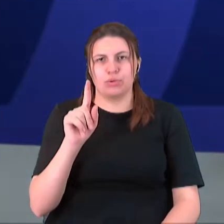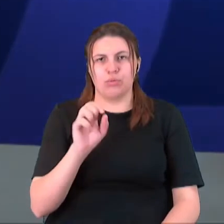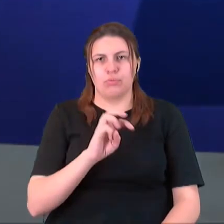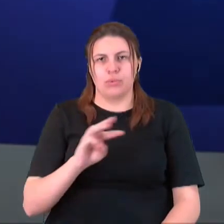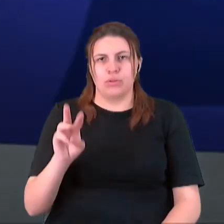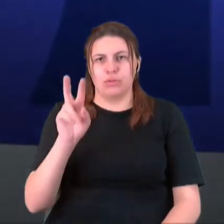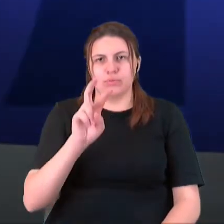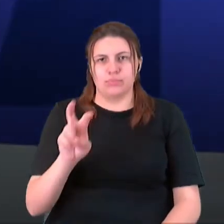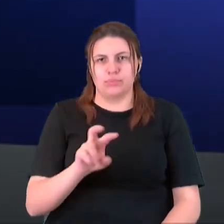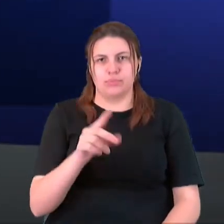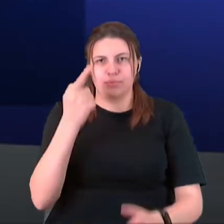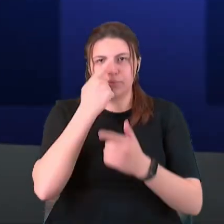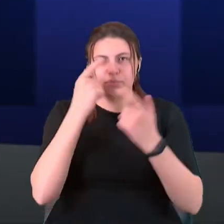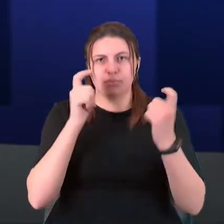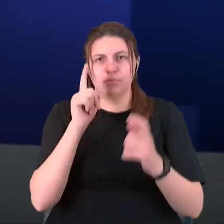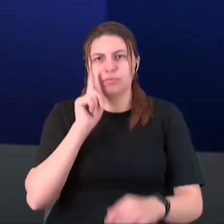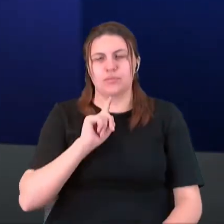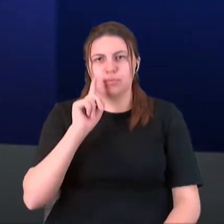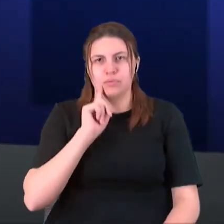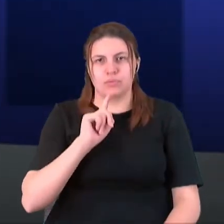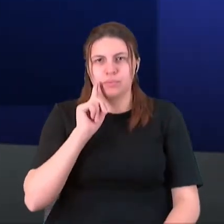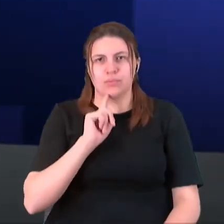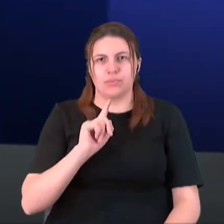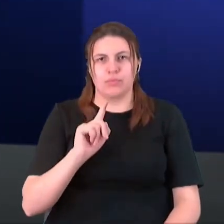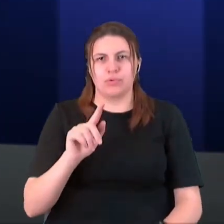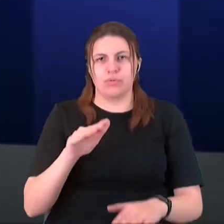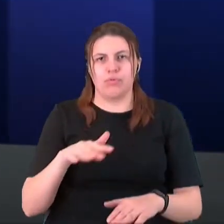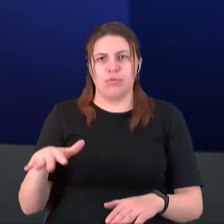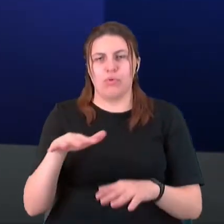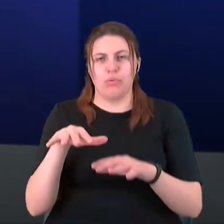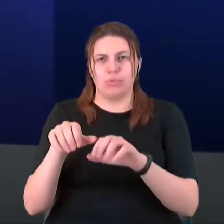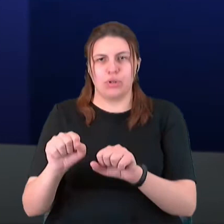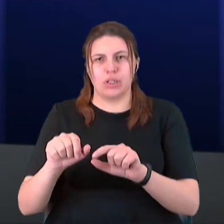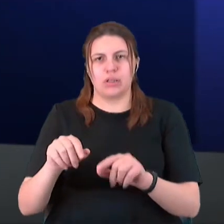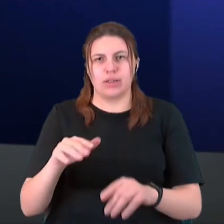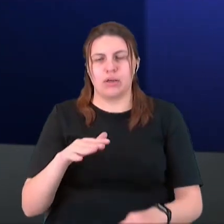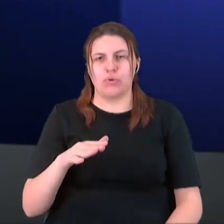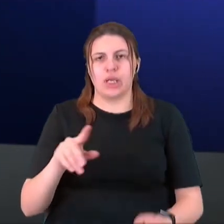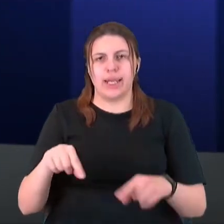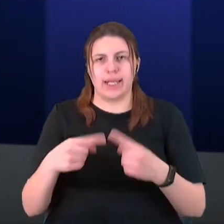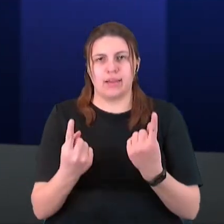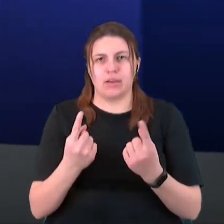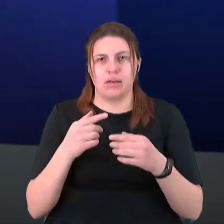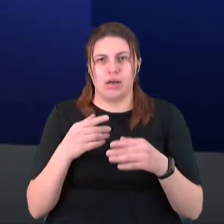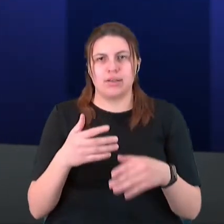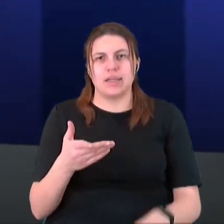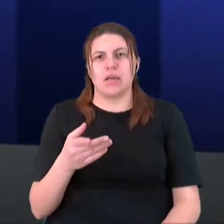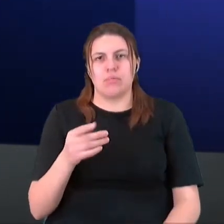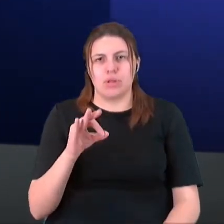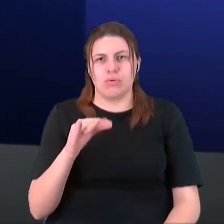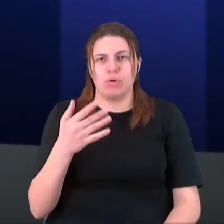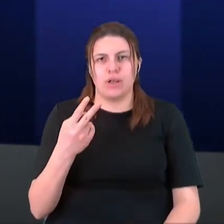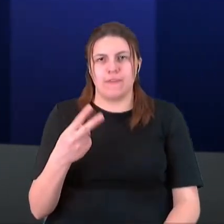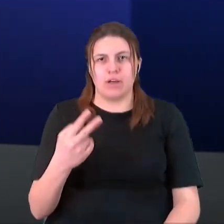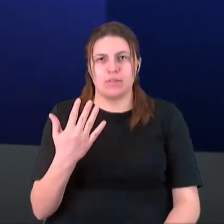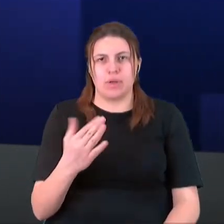тимчасово окупованих територій на своєму сайті. Кредит надається на 27 років під 0,25% річних і перші